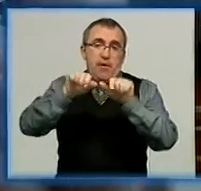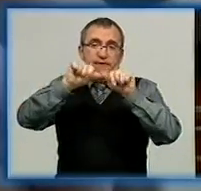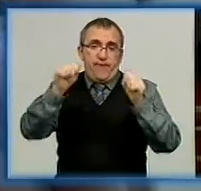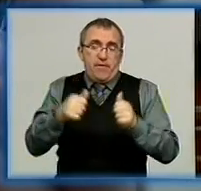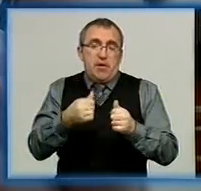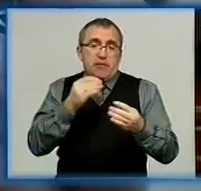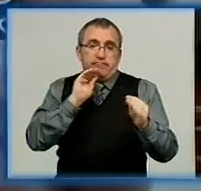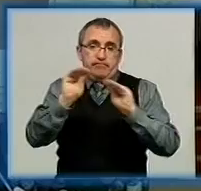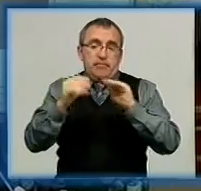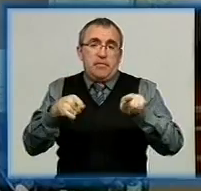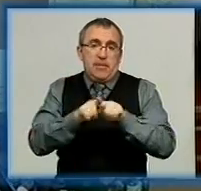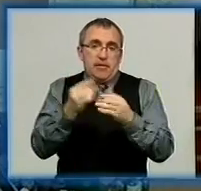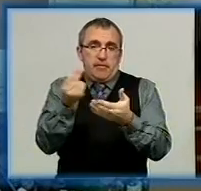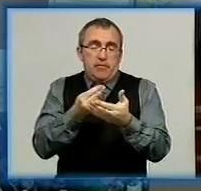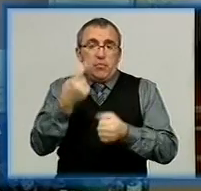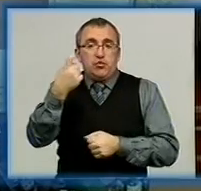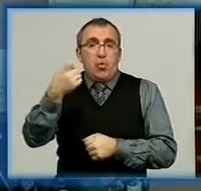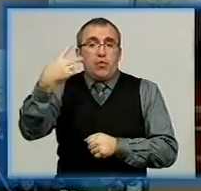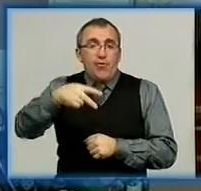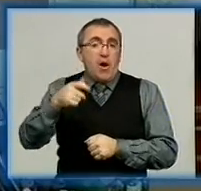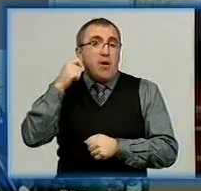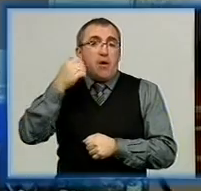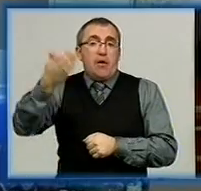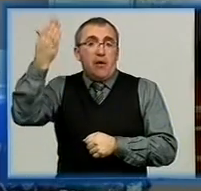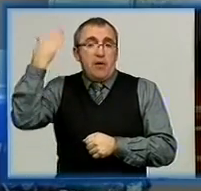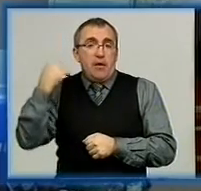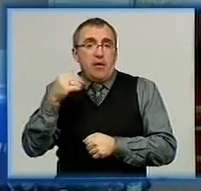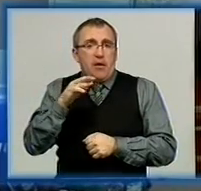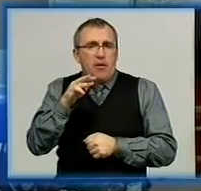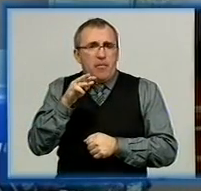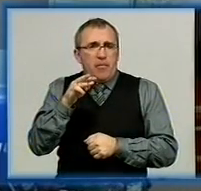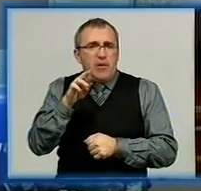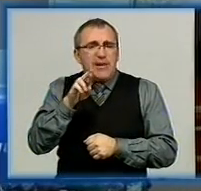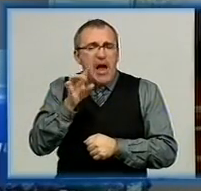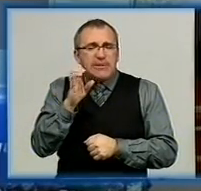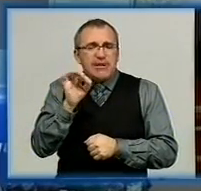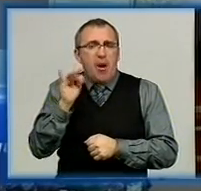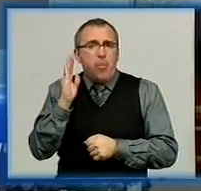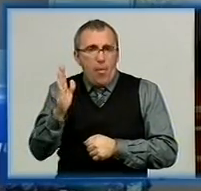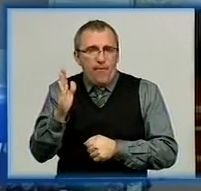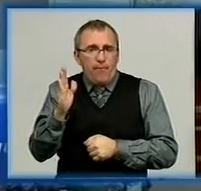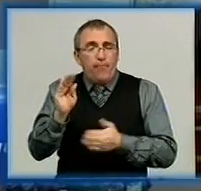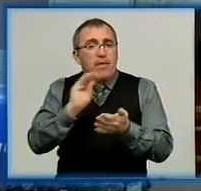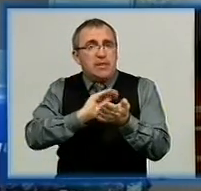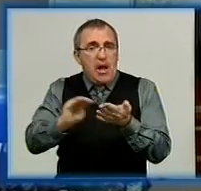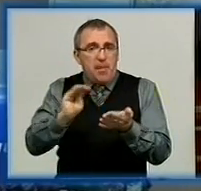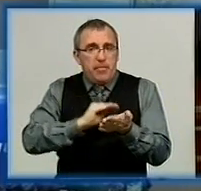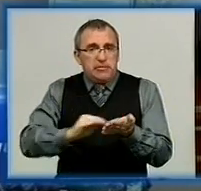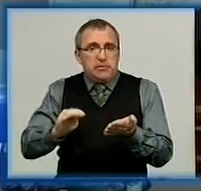зображена на писанці. 120 років тому Володимир Миколаївич Ястребов написав